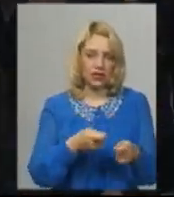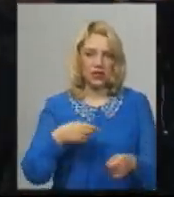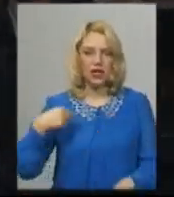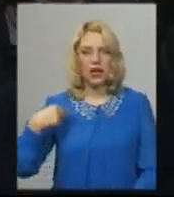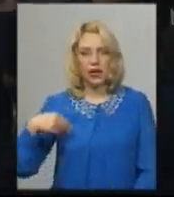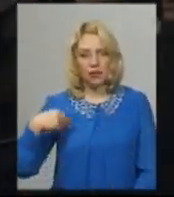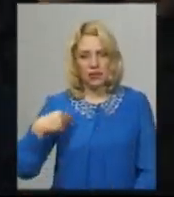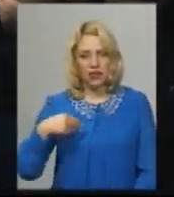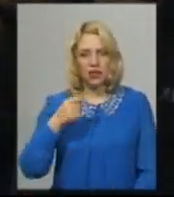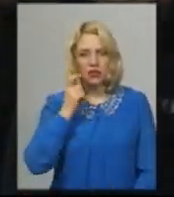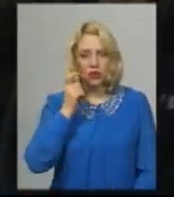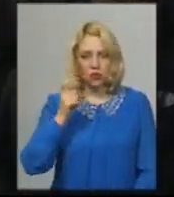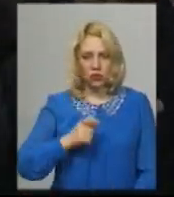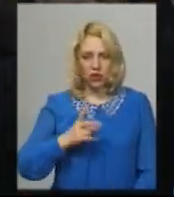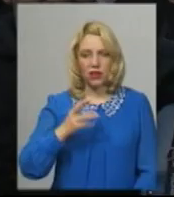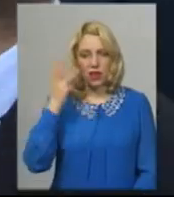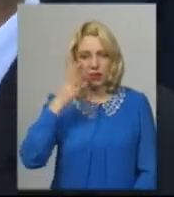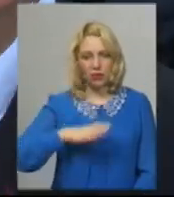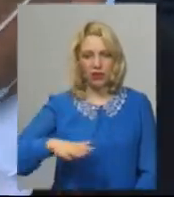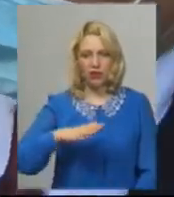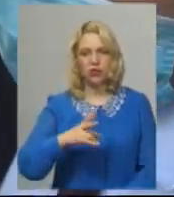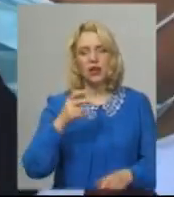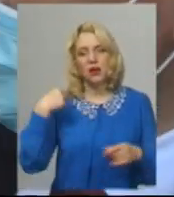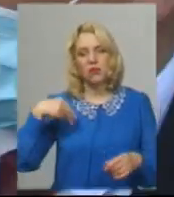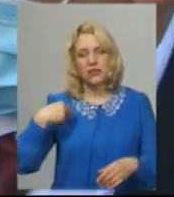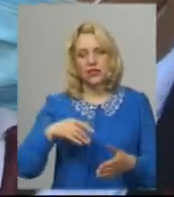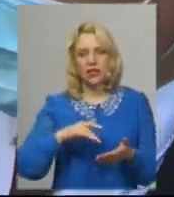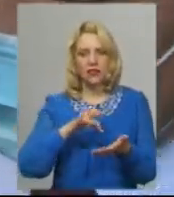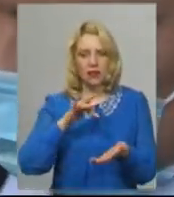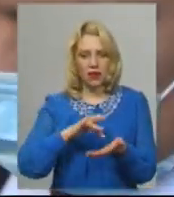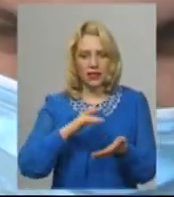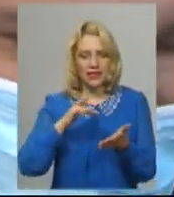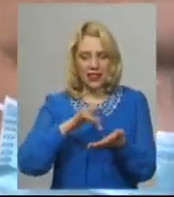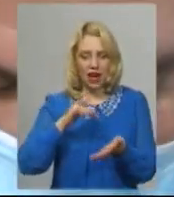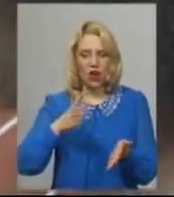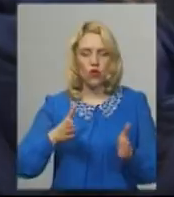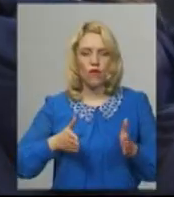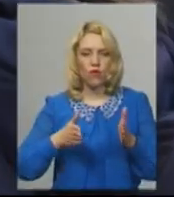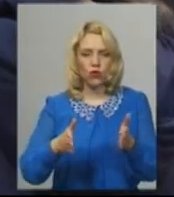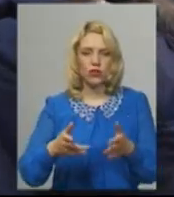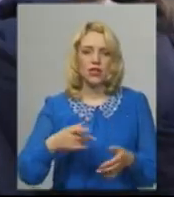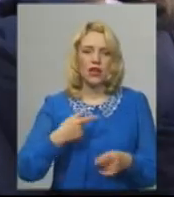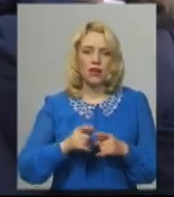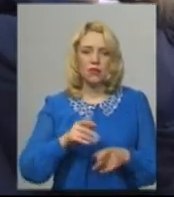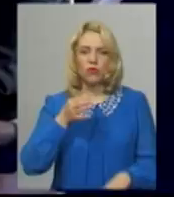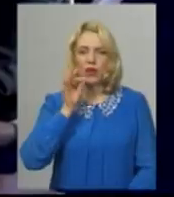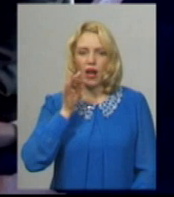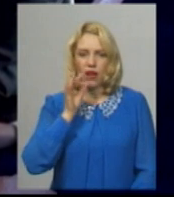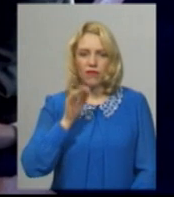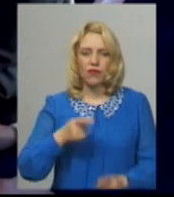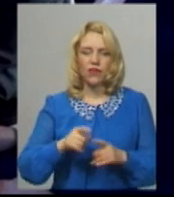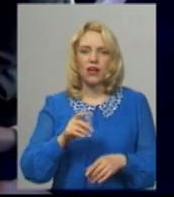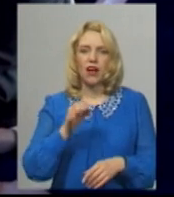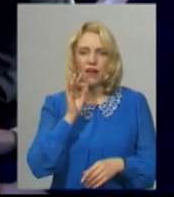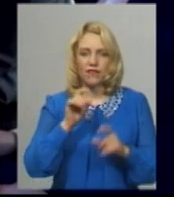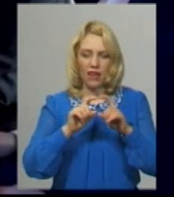Володимир Зеленський вийшов на прогулянку Центральною пішохідною вулицею міста. Під час прогулянки він бив каву в однієї із кав'ярень в той